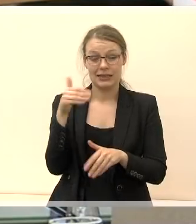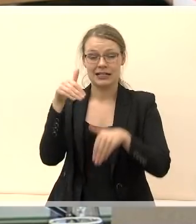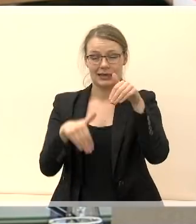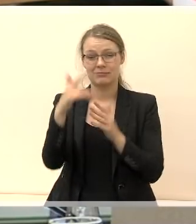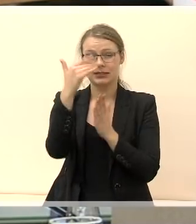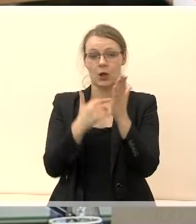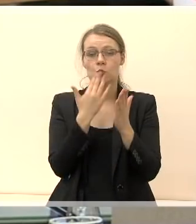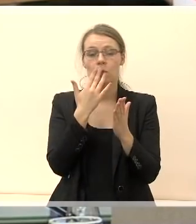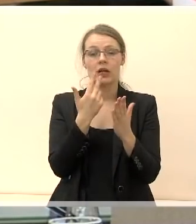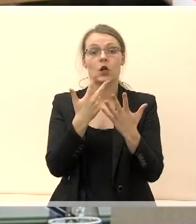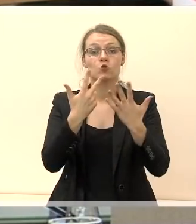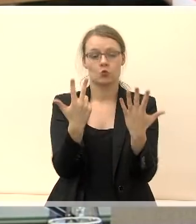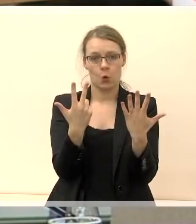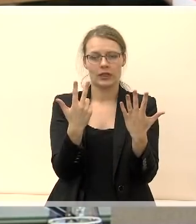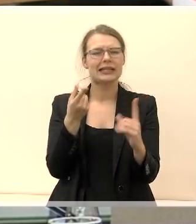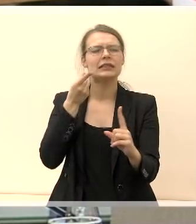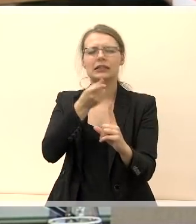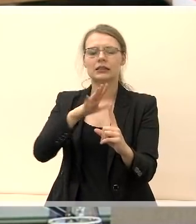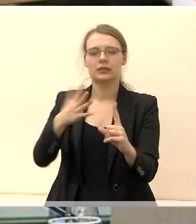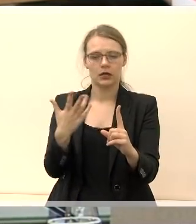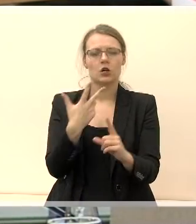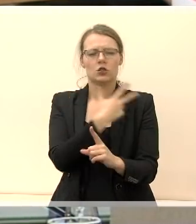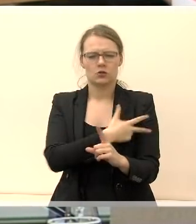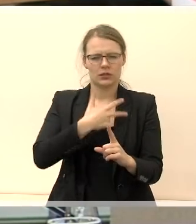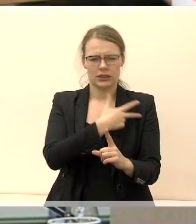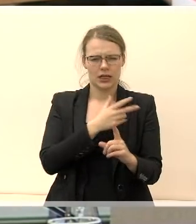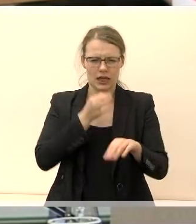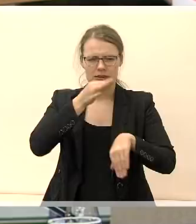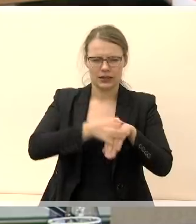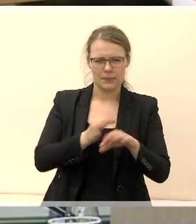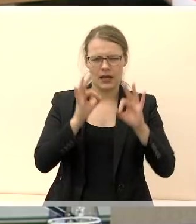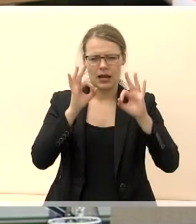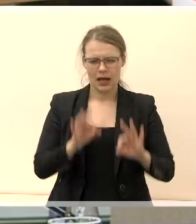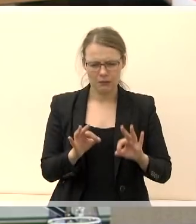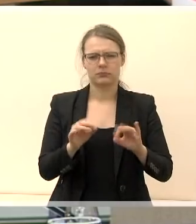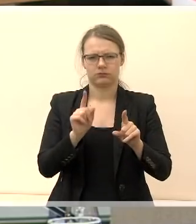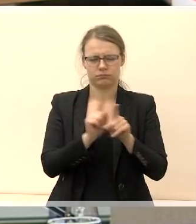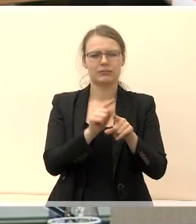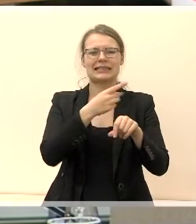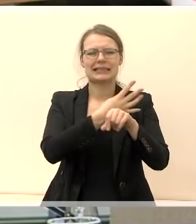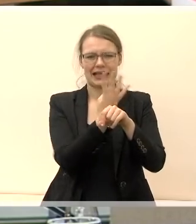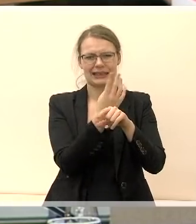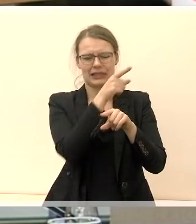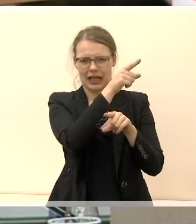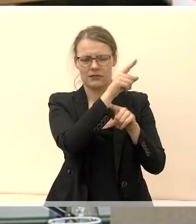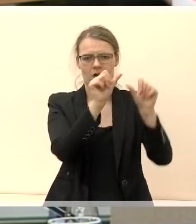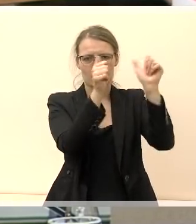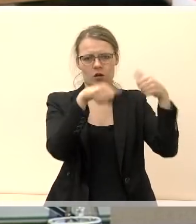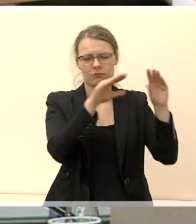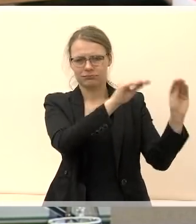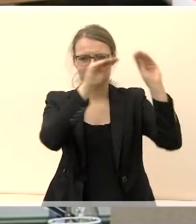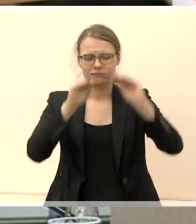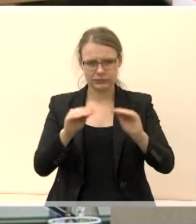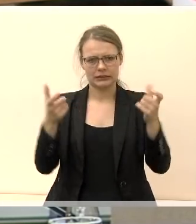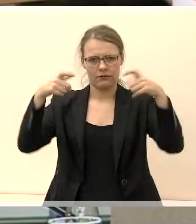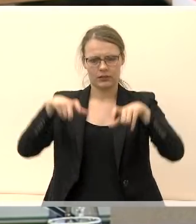sąrašo numeris 8. Suoni tikslas yra socialiai teisinga, atsakinga ir decentralizuota skandinaviško modelio vietos saivaldai